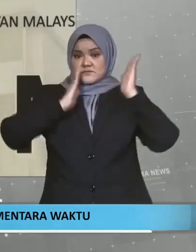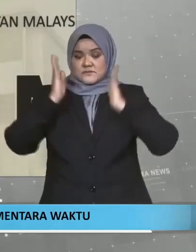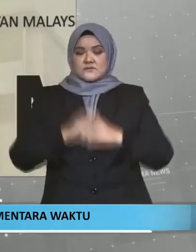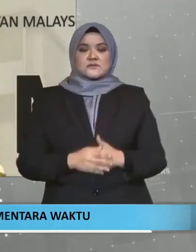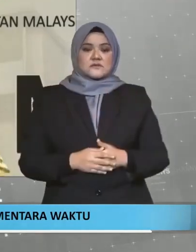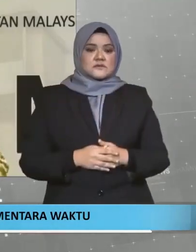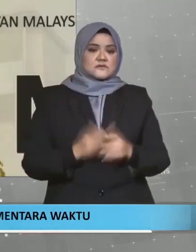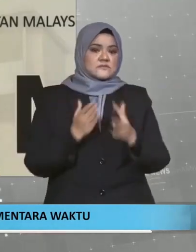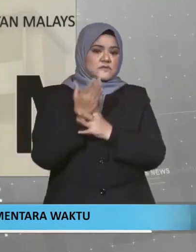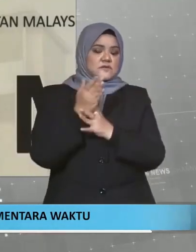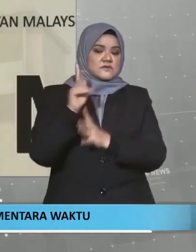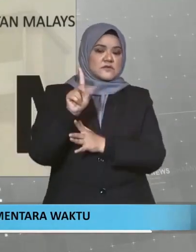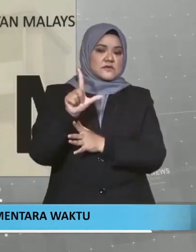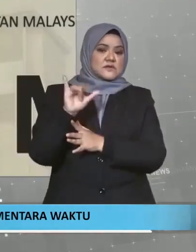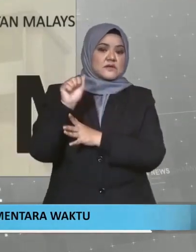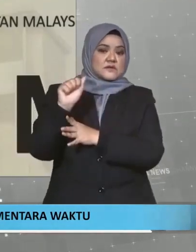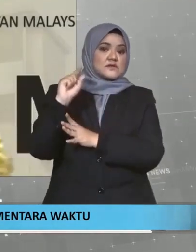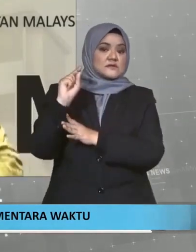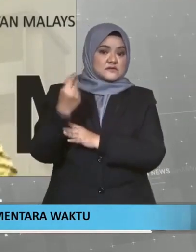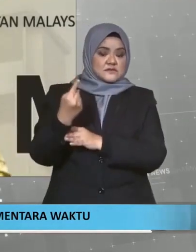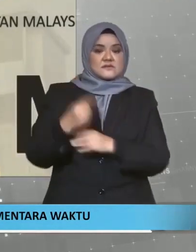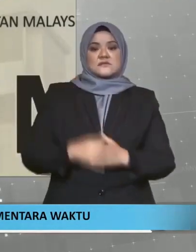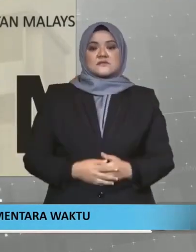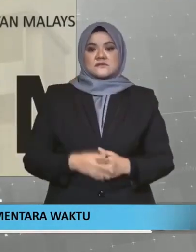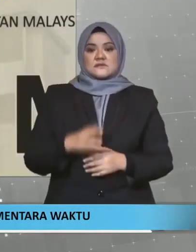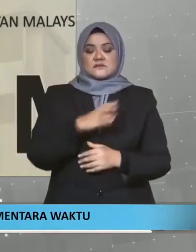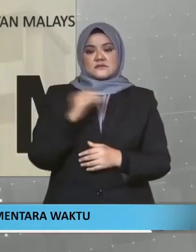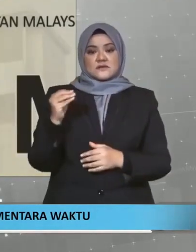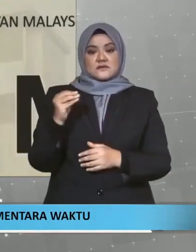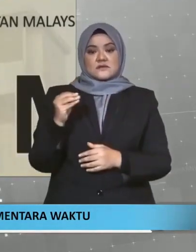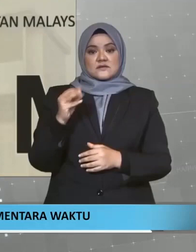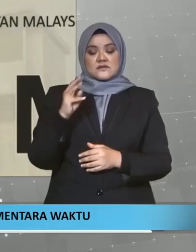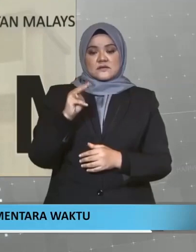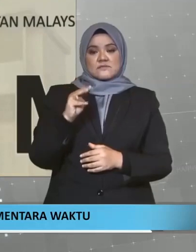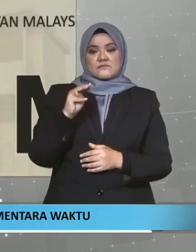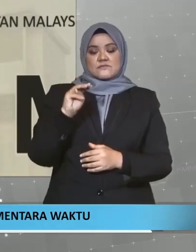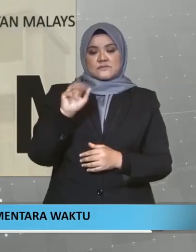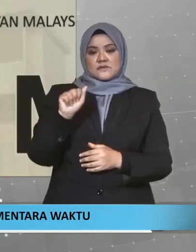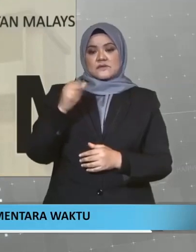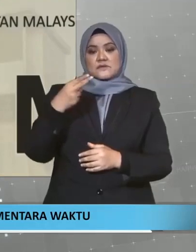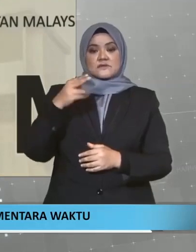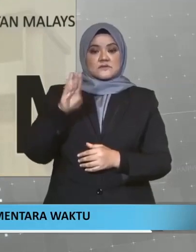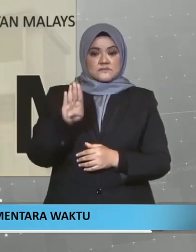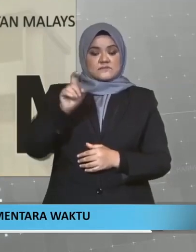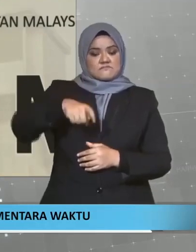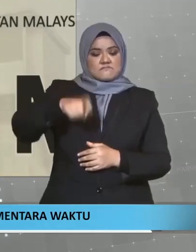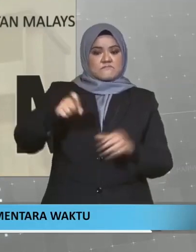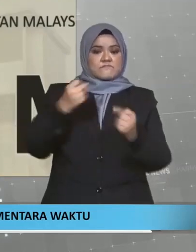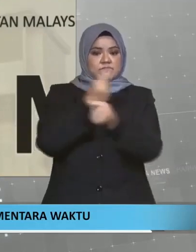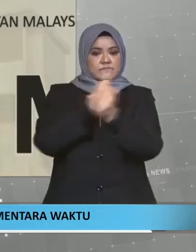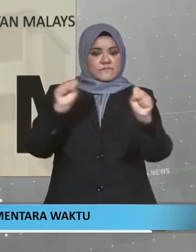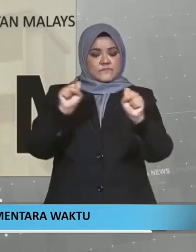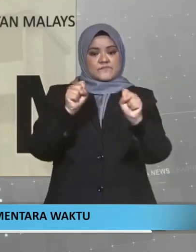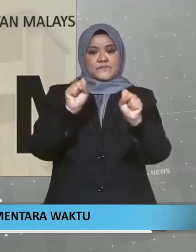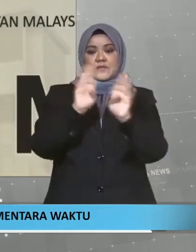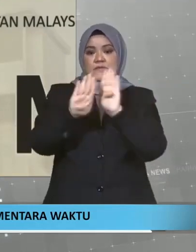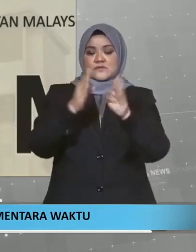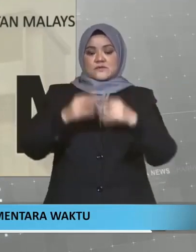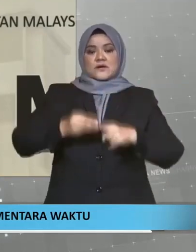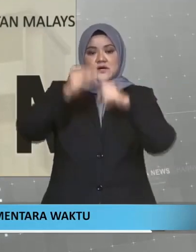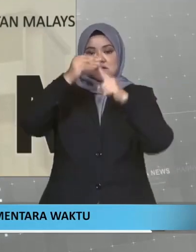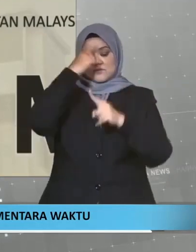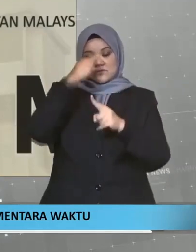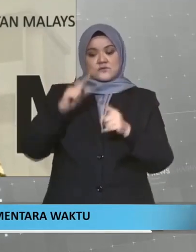melalui KLIA sahaja. Dan pihak MHB perlu menyediakan gate khas bagi